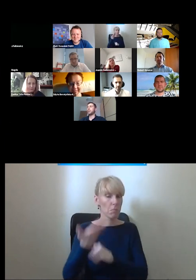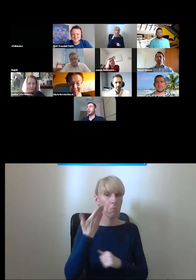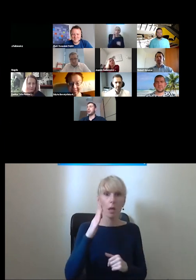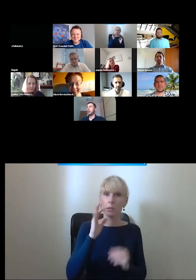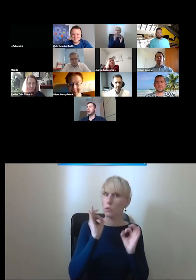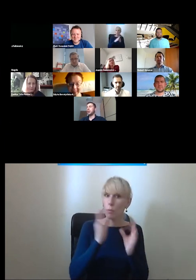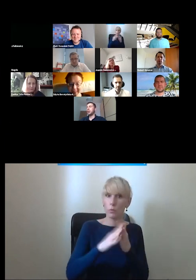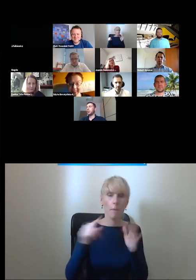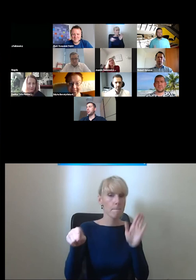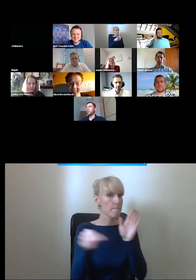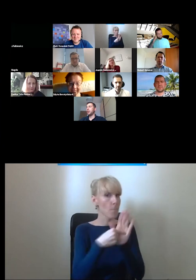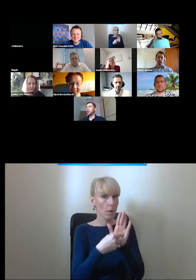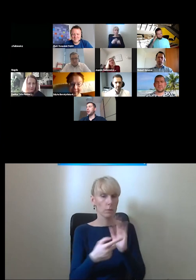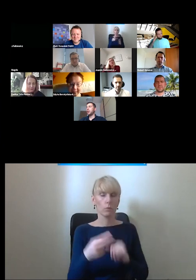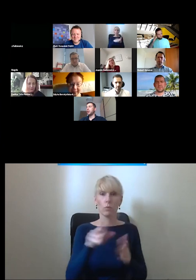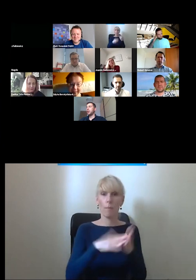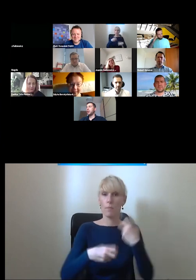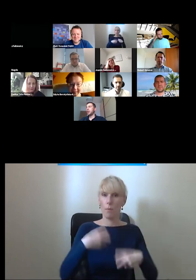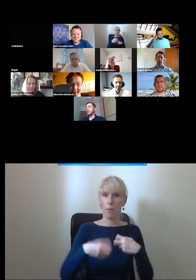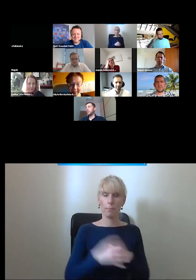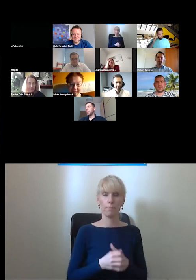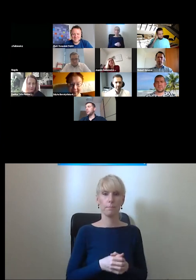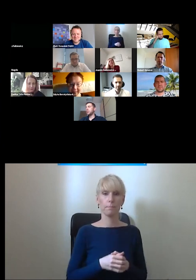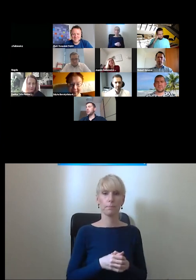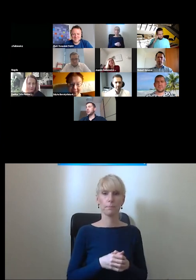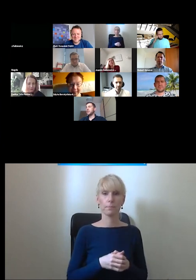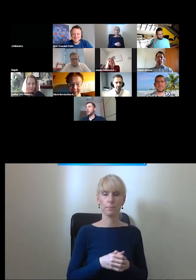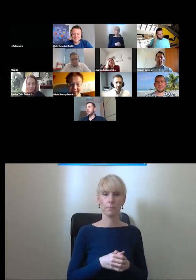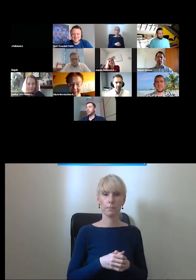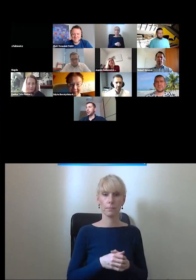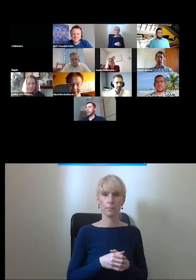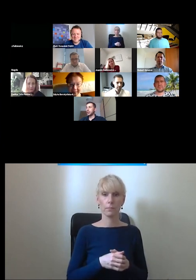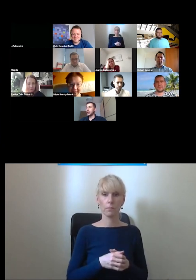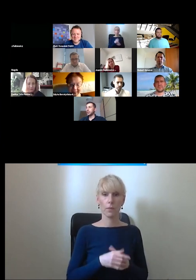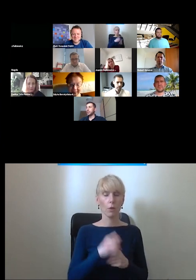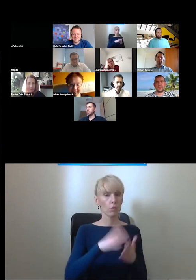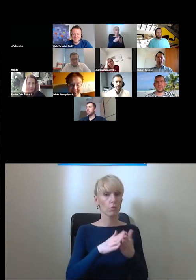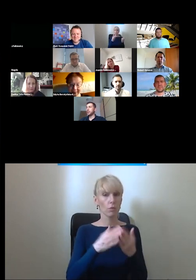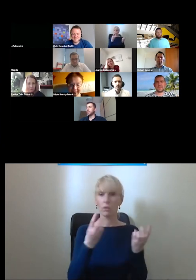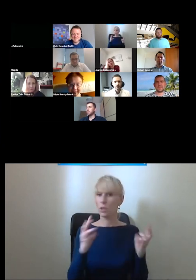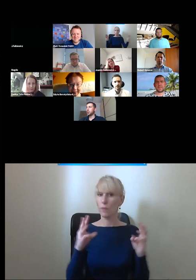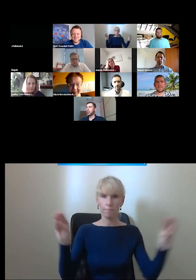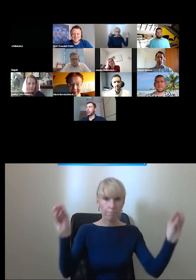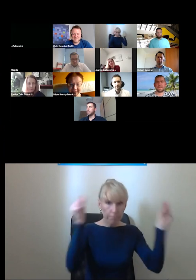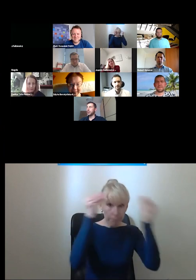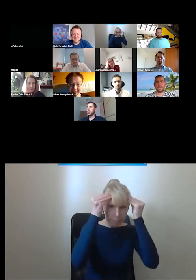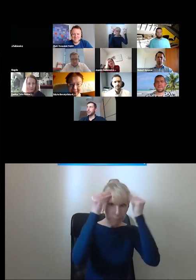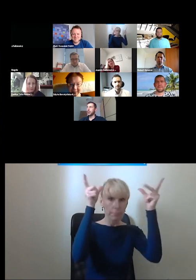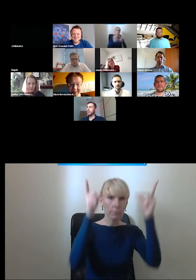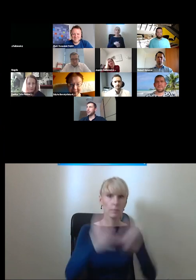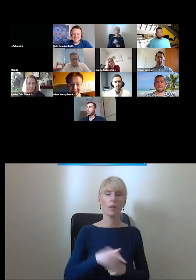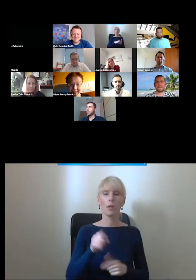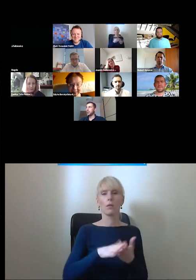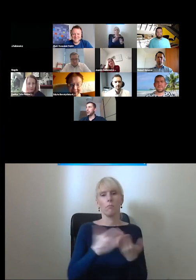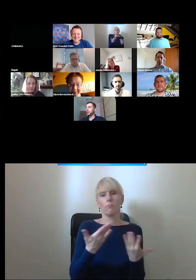pokazują te problemy wydaje mi się że jest to ważna inspiracja dla nas wszystkich więc może tak przed